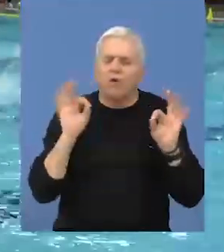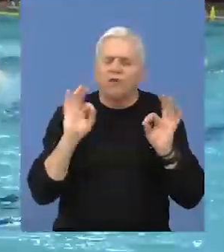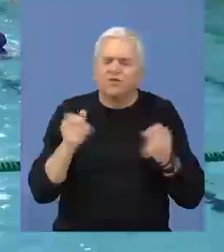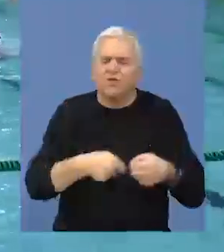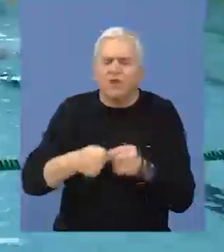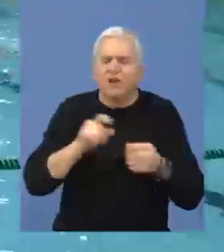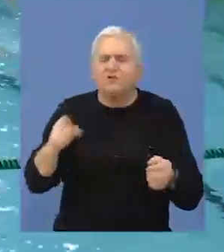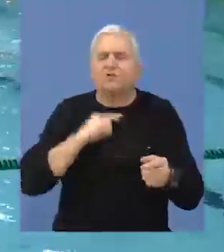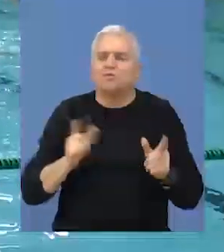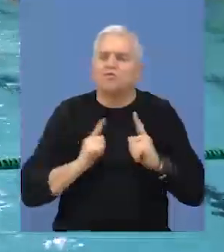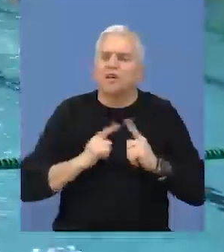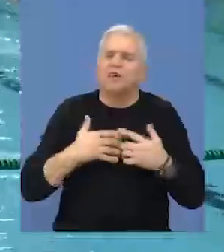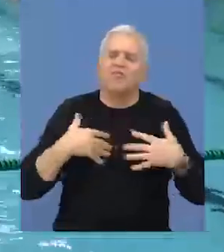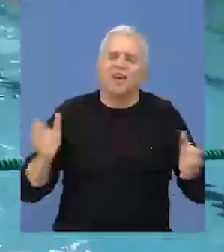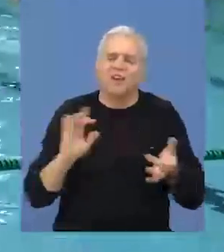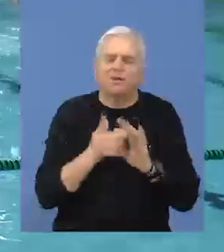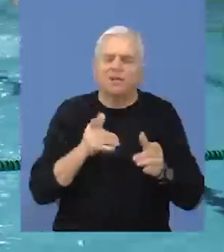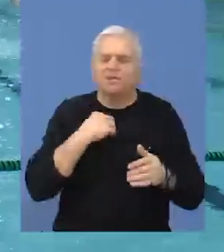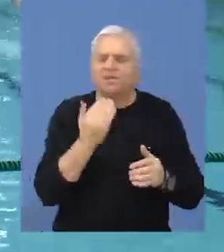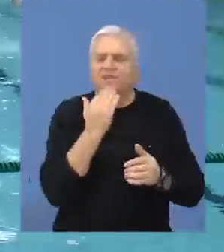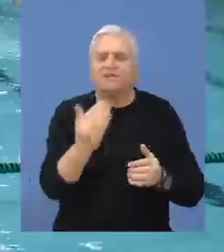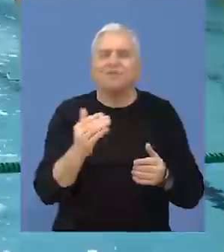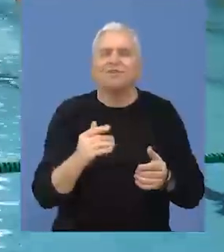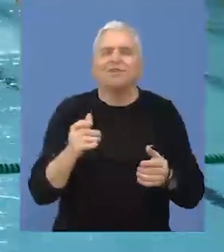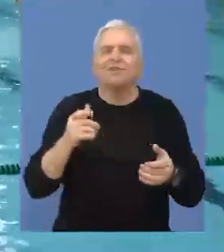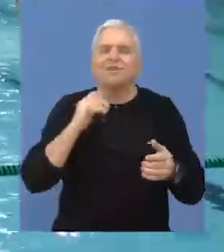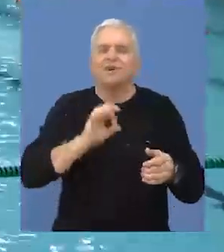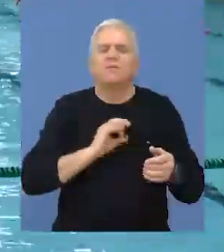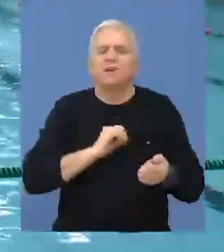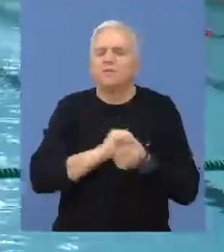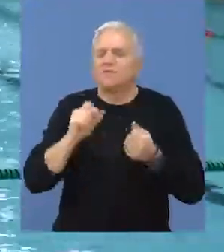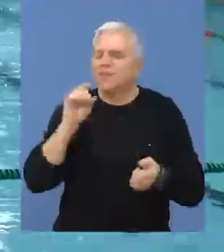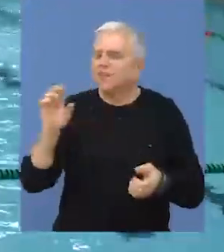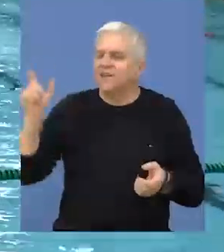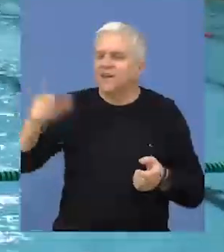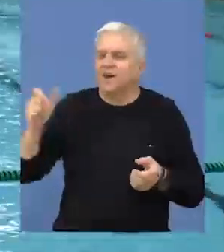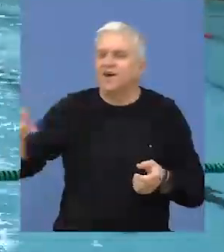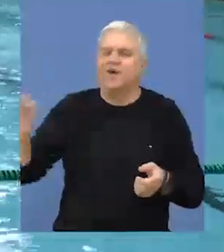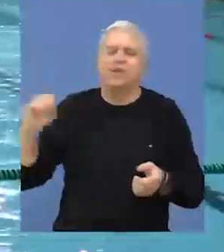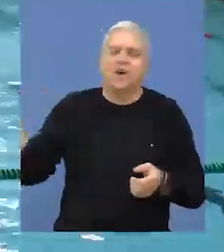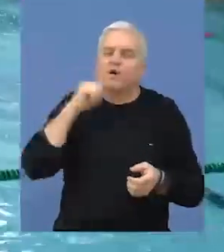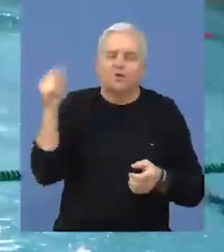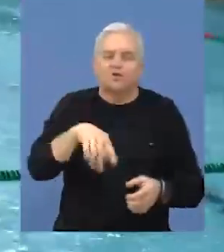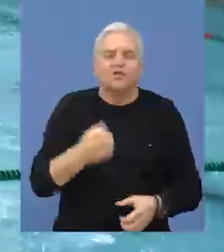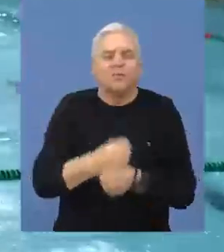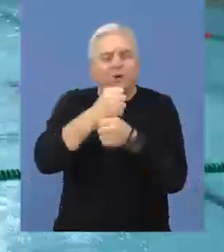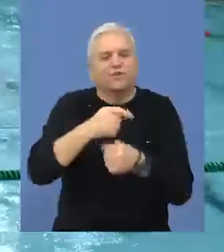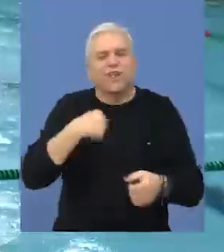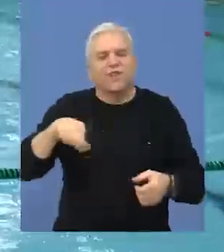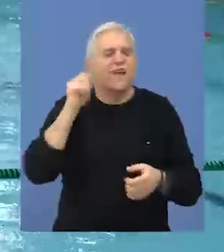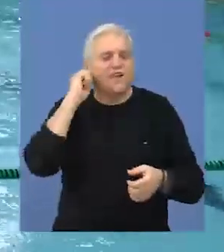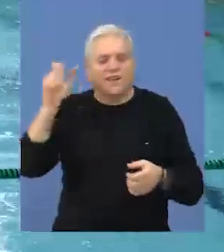nešto spektakularno. Tako da i tu očekujem spektaklu. Zahvalio bi se ljudima, Bečejicima koji su došli da podrže